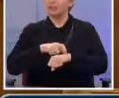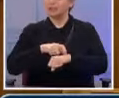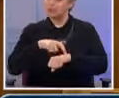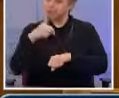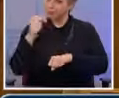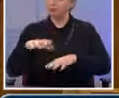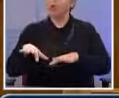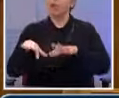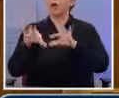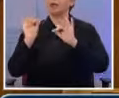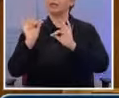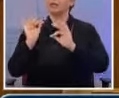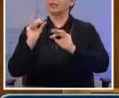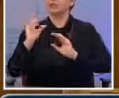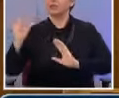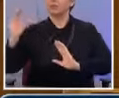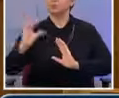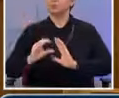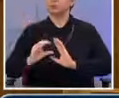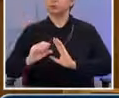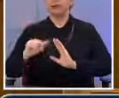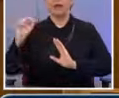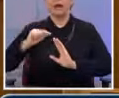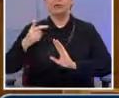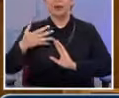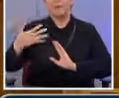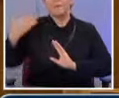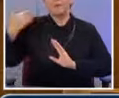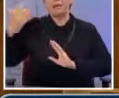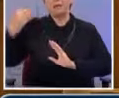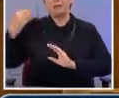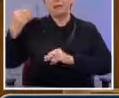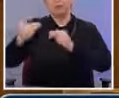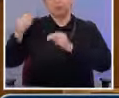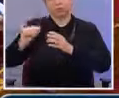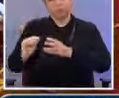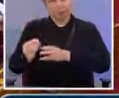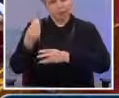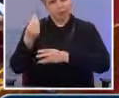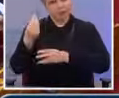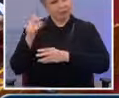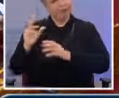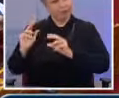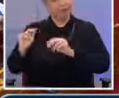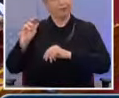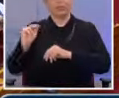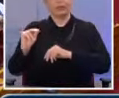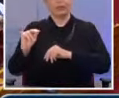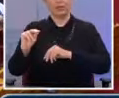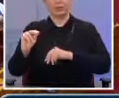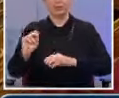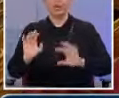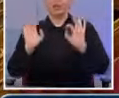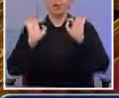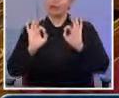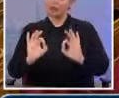προσεγγίσει και ξεπεράσει τα προκρίσεις επίπεδα. Σημαντικό ρόλο στην ανεπτυξιακή πορεία κατέχει και η